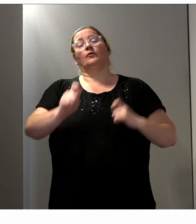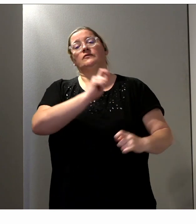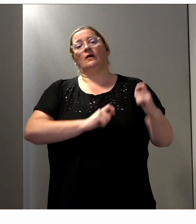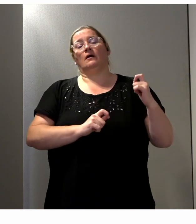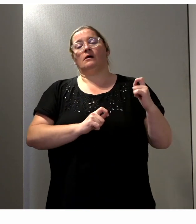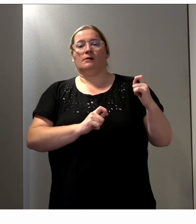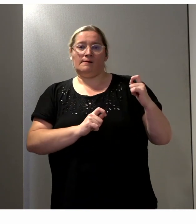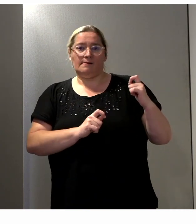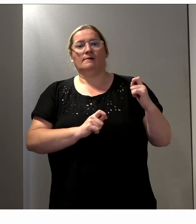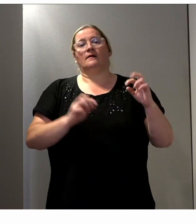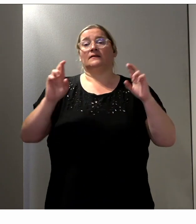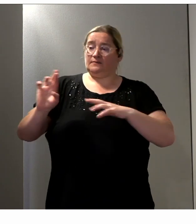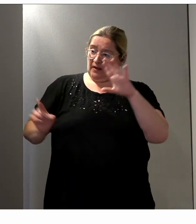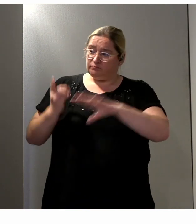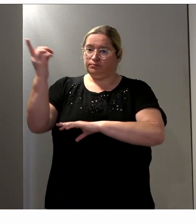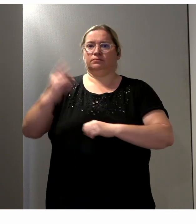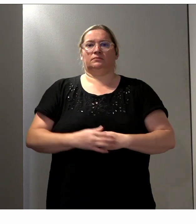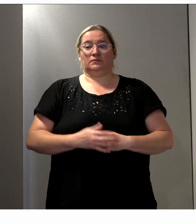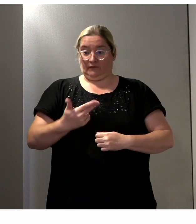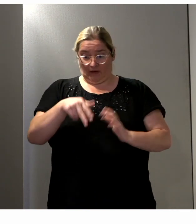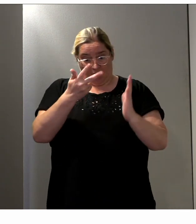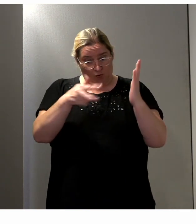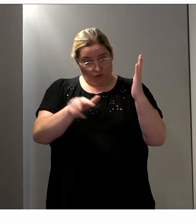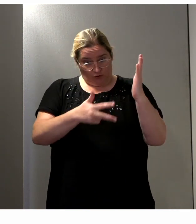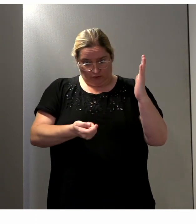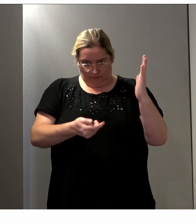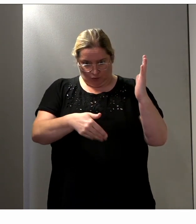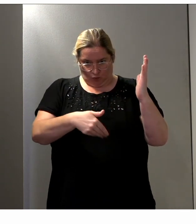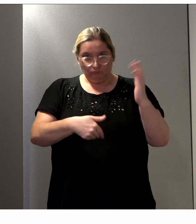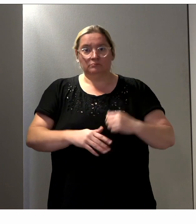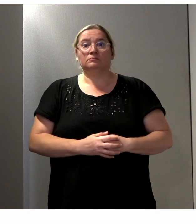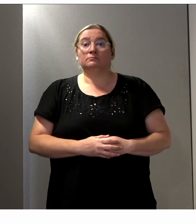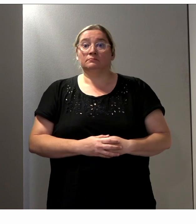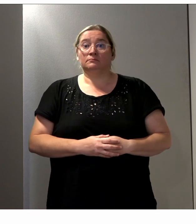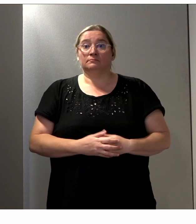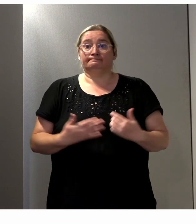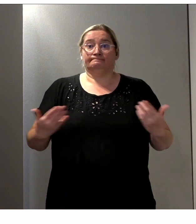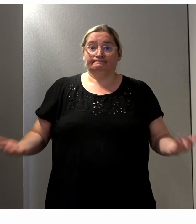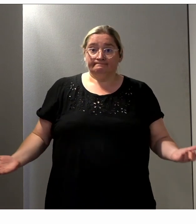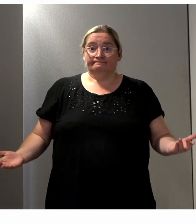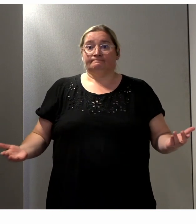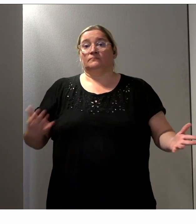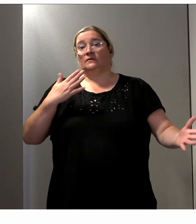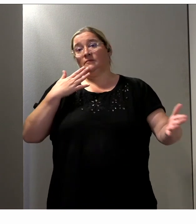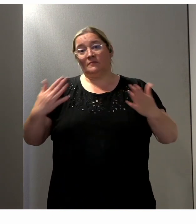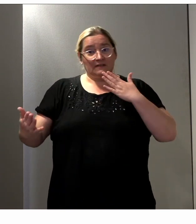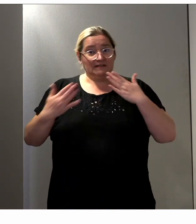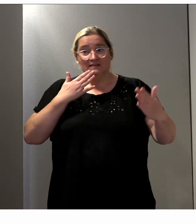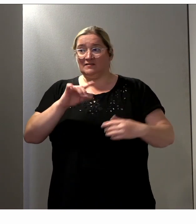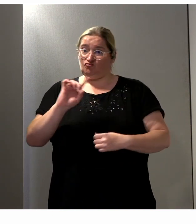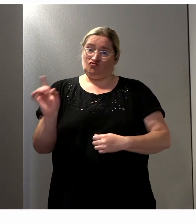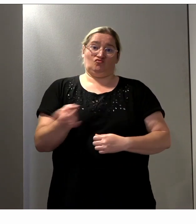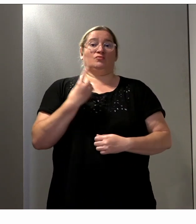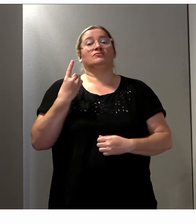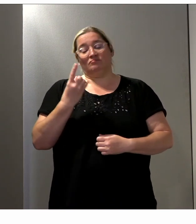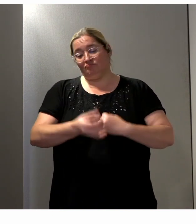compter de l'automne,'est-à-dire bientôt maintenant. Voilà. Eh bien, écoutez, il ne me reste plus qu'à vous remercier toutes